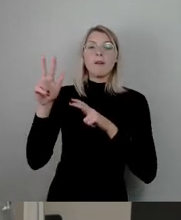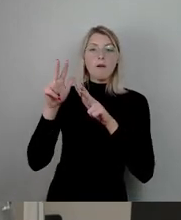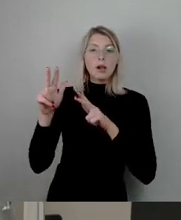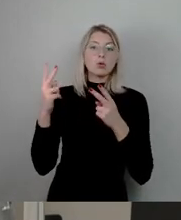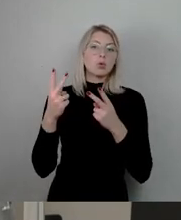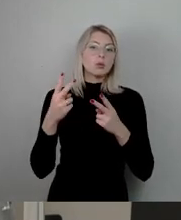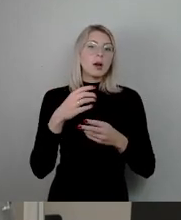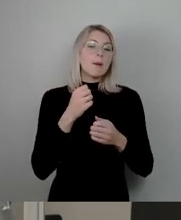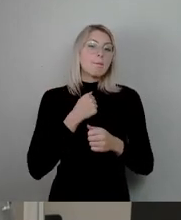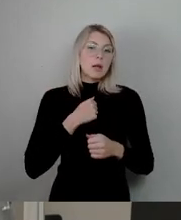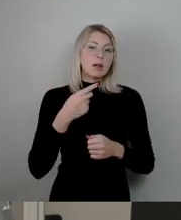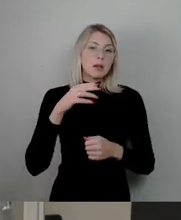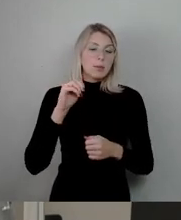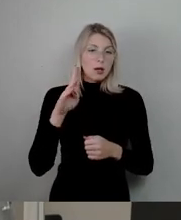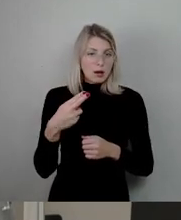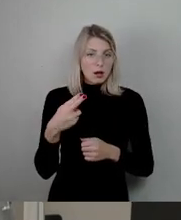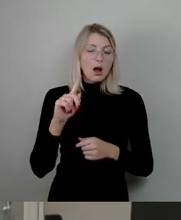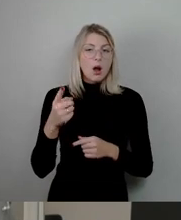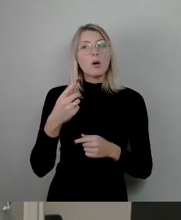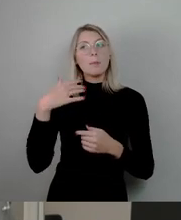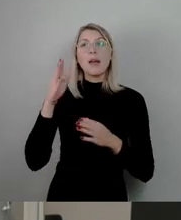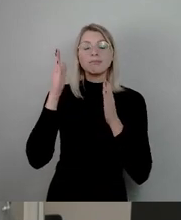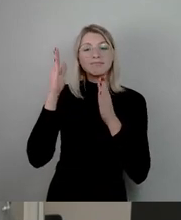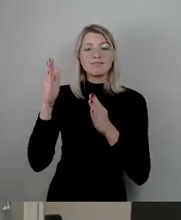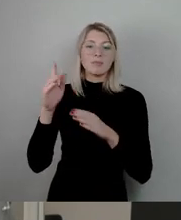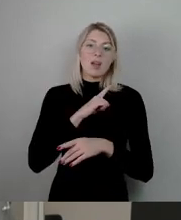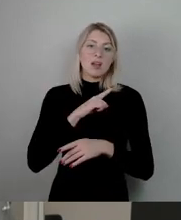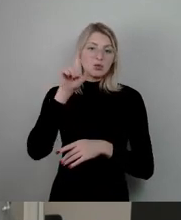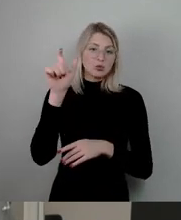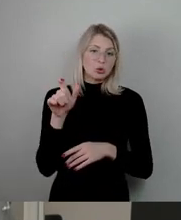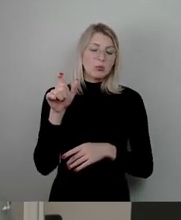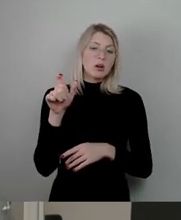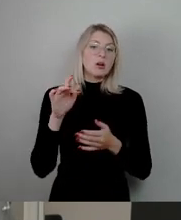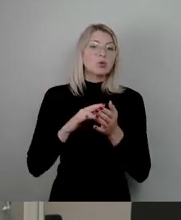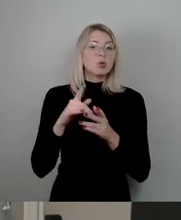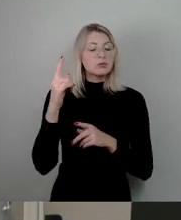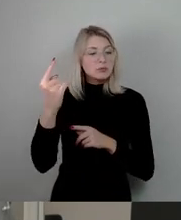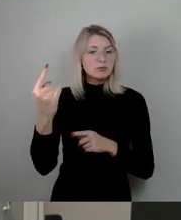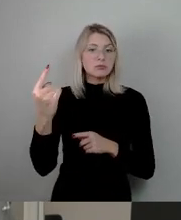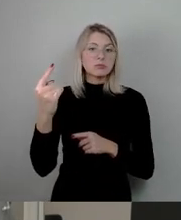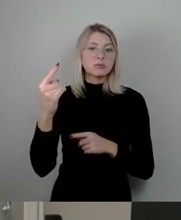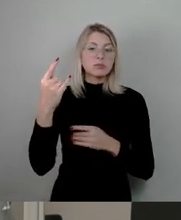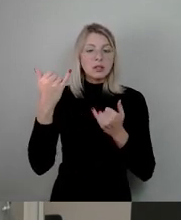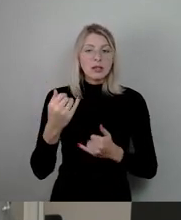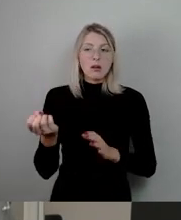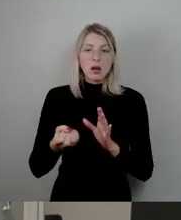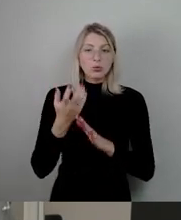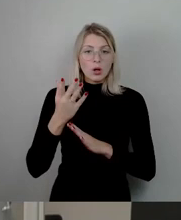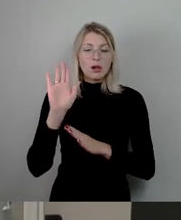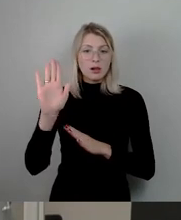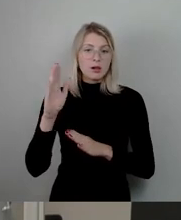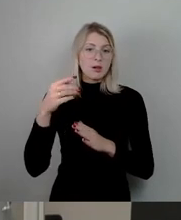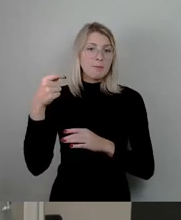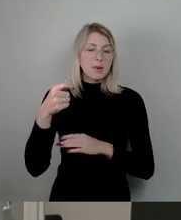insbesondere an den Eigentümern, Herrn Teproge, weil er letzten Endes uns aktuell sozusagen seine Mietvorstellungen oder auch seine,